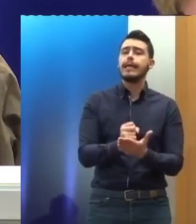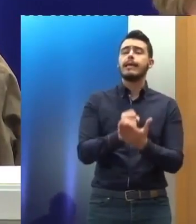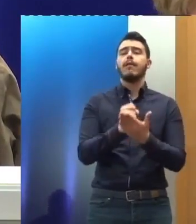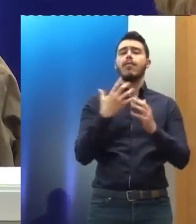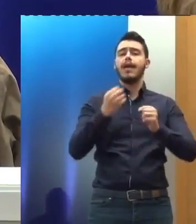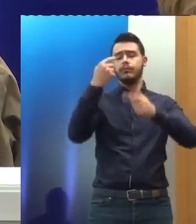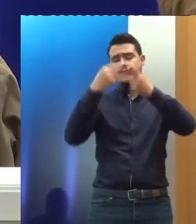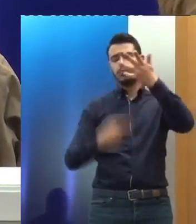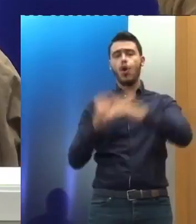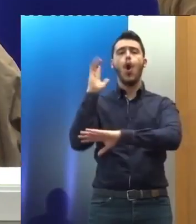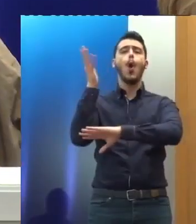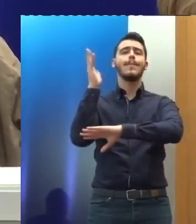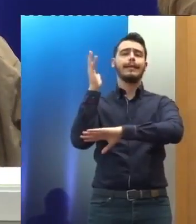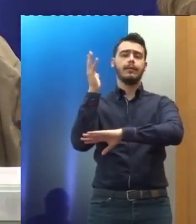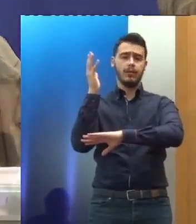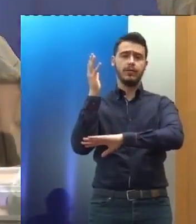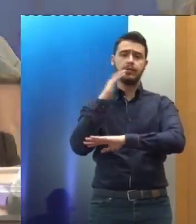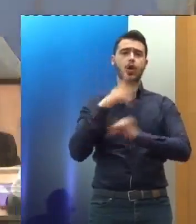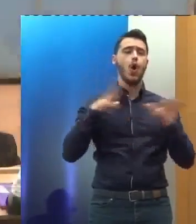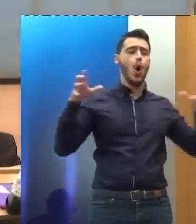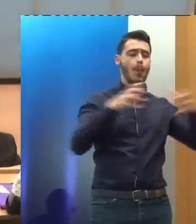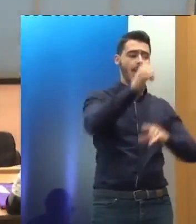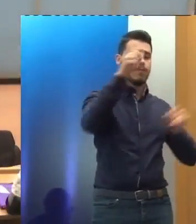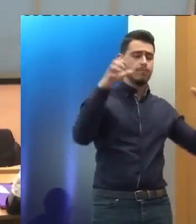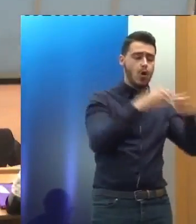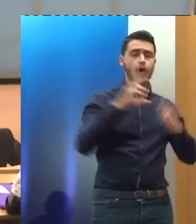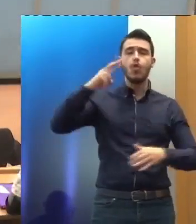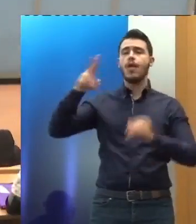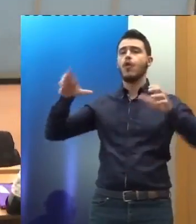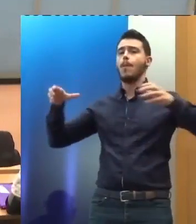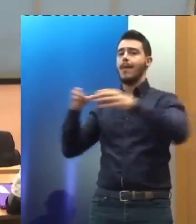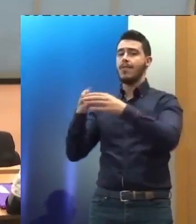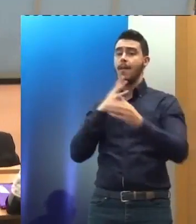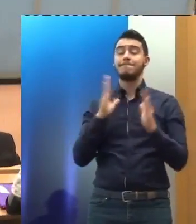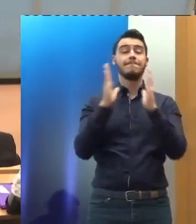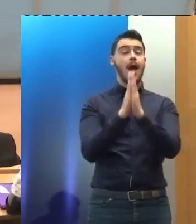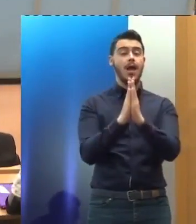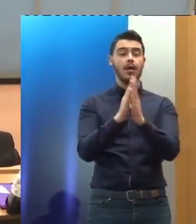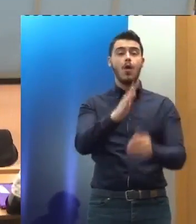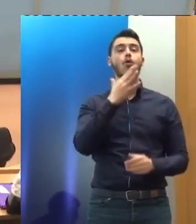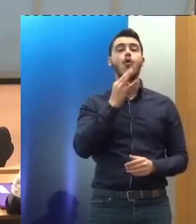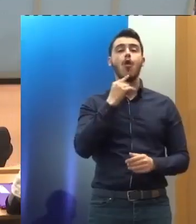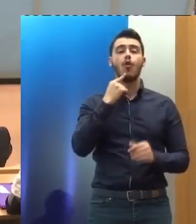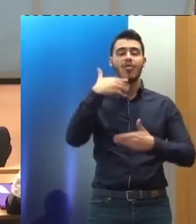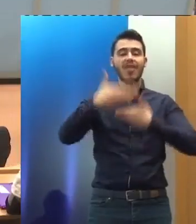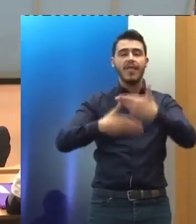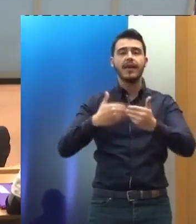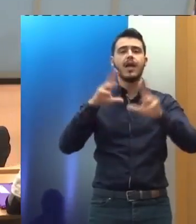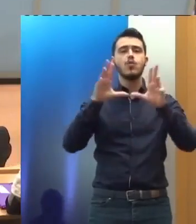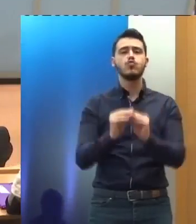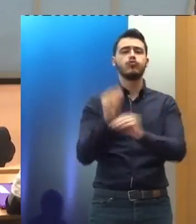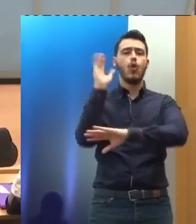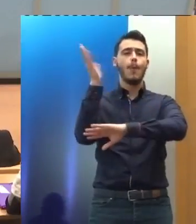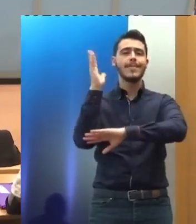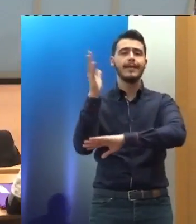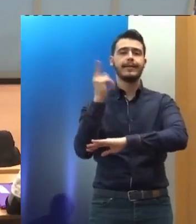Γαμουνέλη και την κυρία Μαρούδα. Θα παρακαλέσω, επειδή έχει πολύ ενδιαφέρον αυτή η διαδικασία που θα κάνουμε σήμερα και να